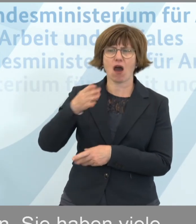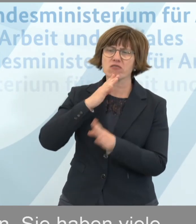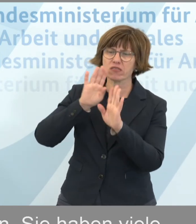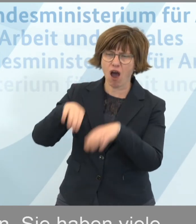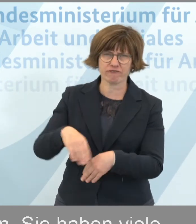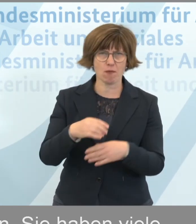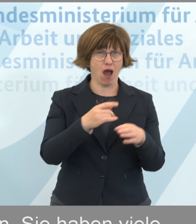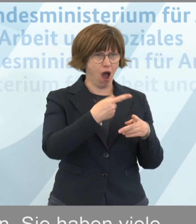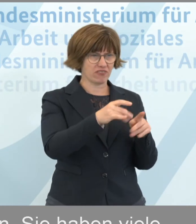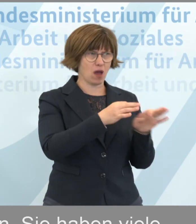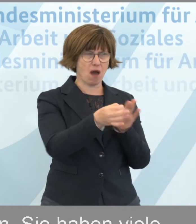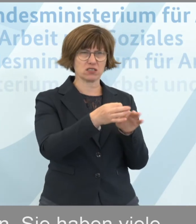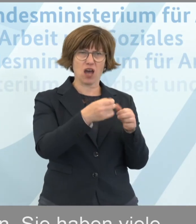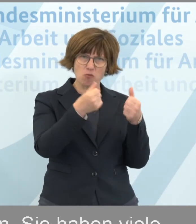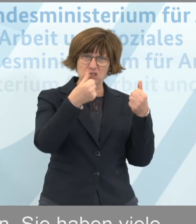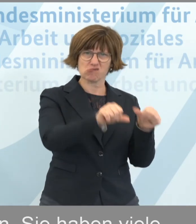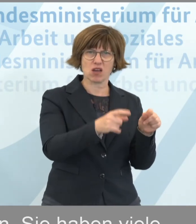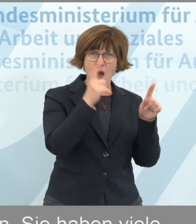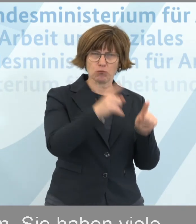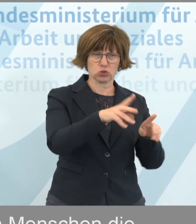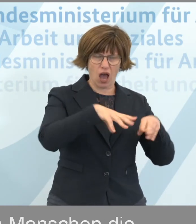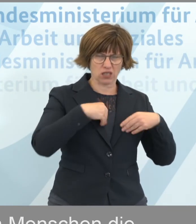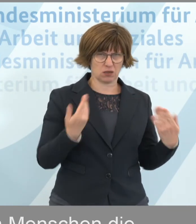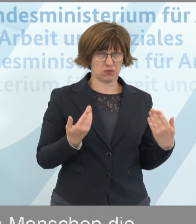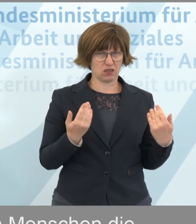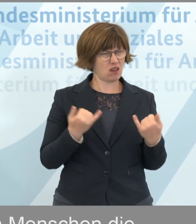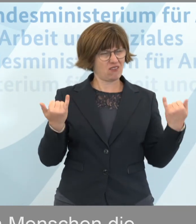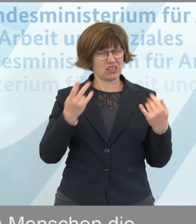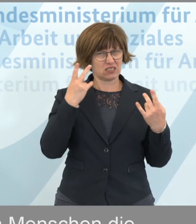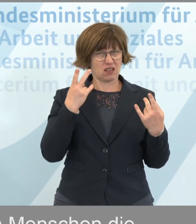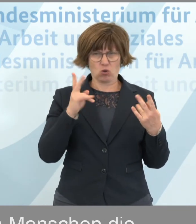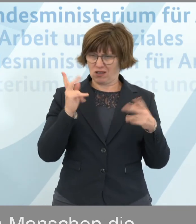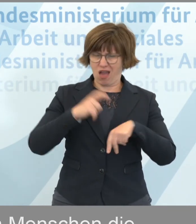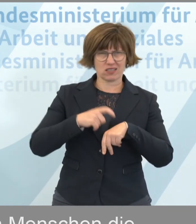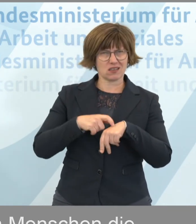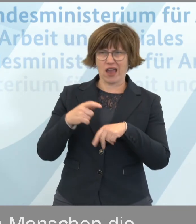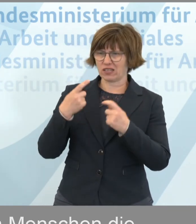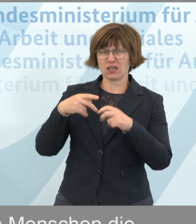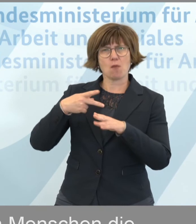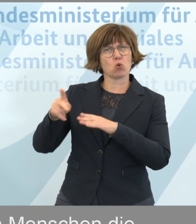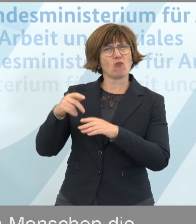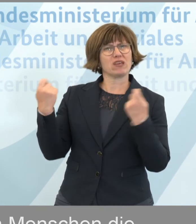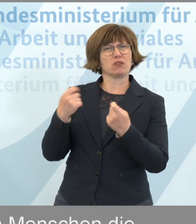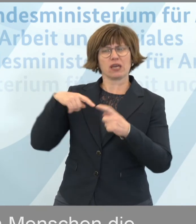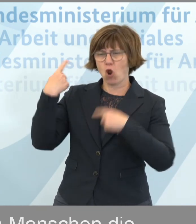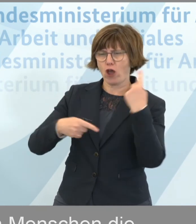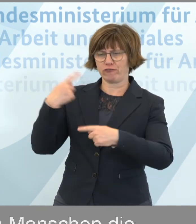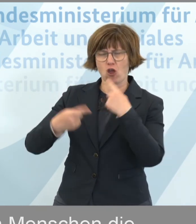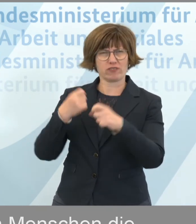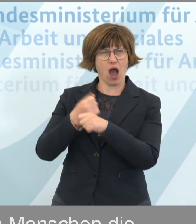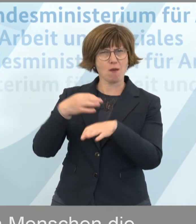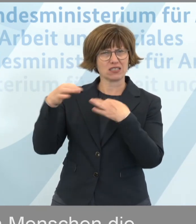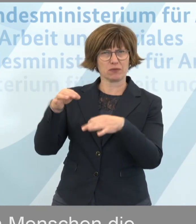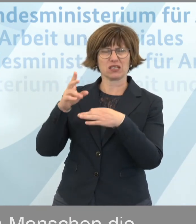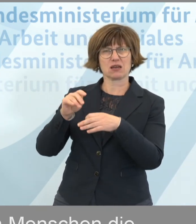bei anderen für Akzeptanz zu sorgen, während gleichzeitig der Profikbetrieb wieder anlaufen könnte. Müssen Sie das Arbeitsminister